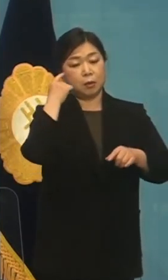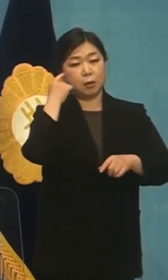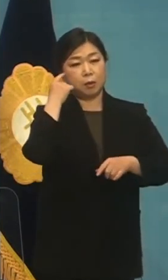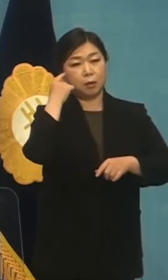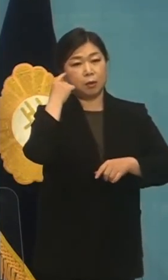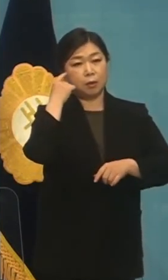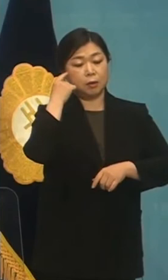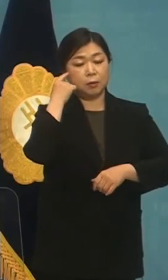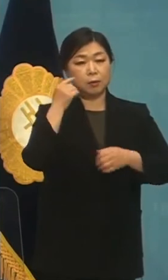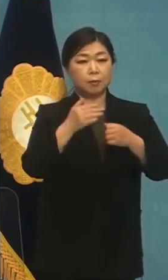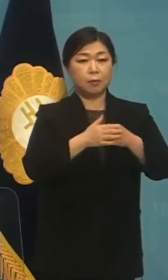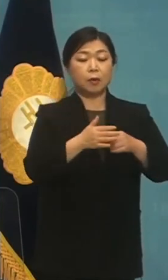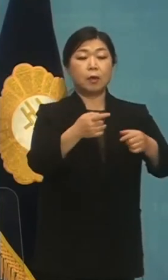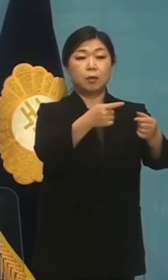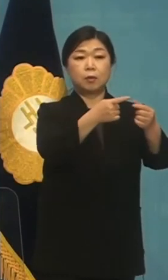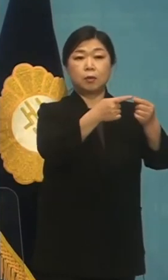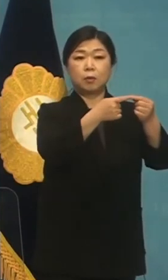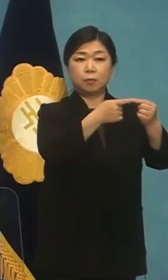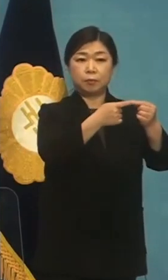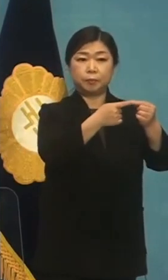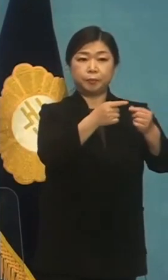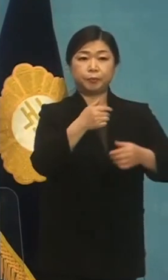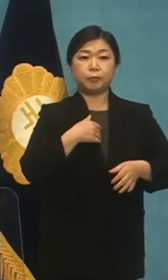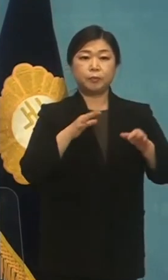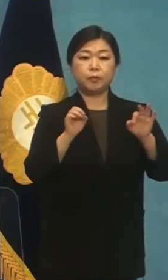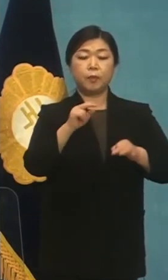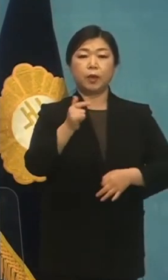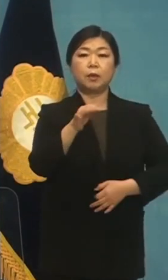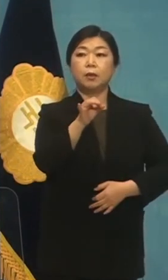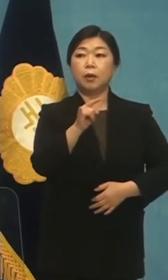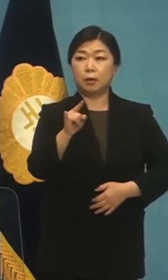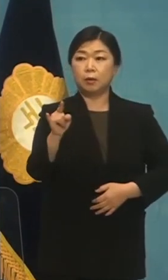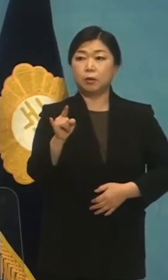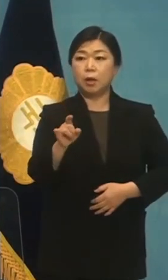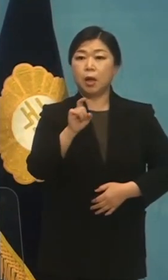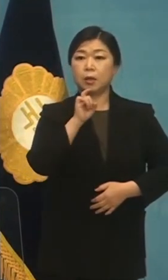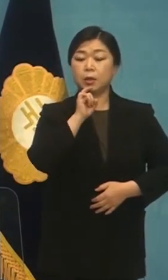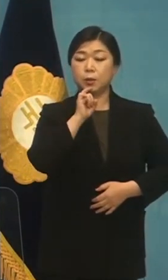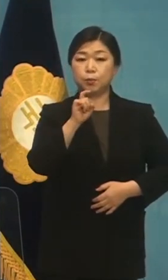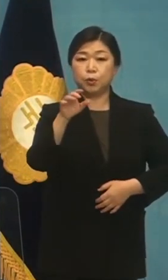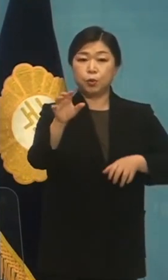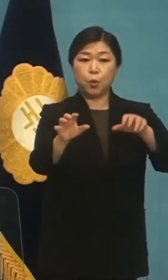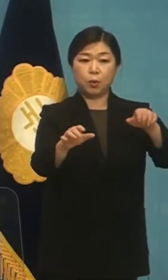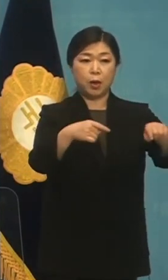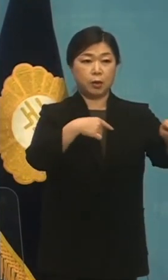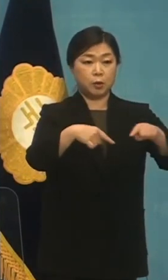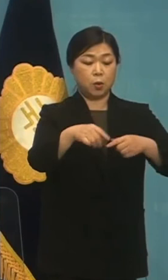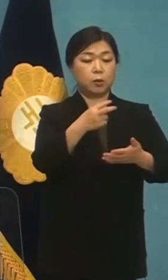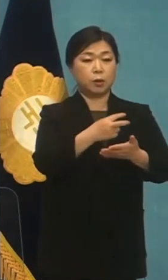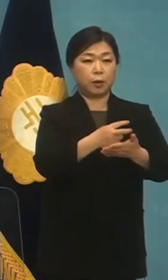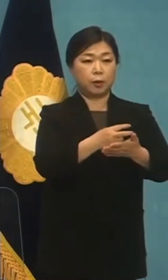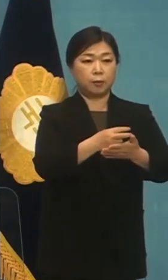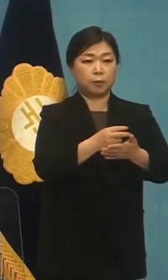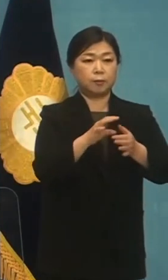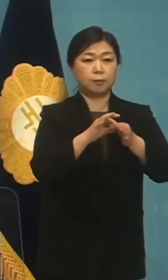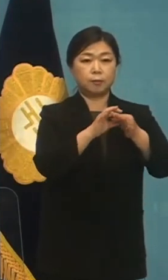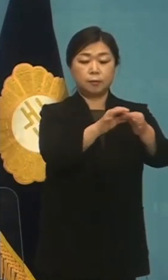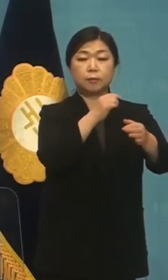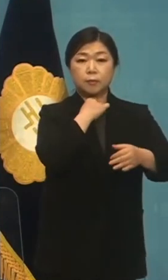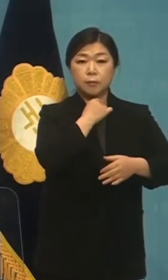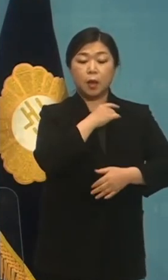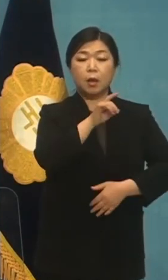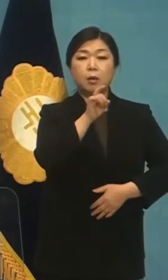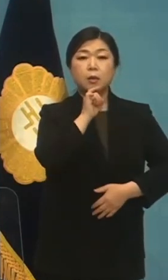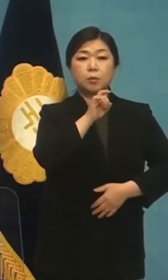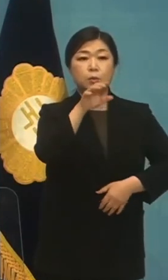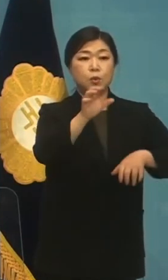그래서 첫째로 저 김진애는 10분 동네 정책을 이어가겠습니다. 10분